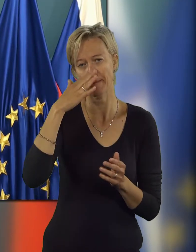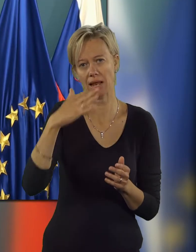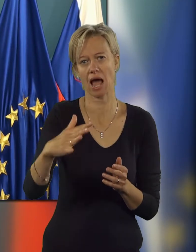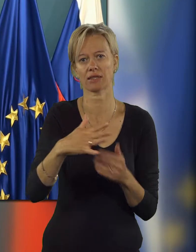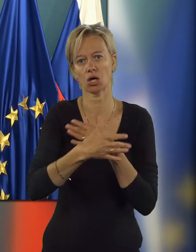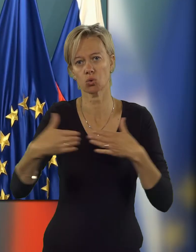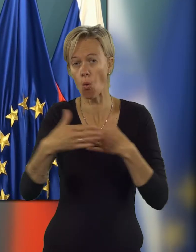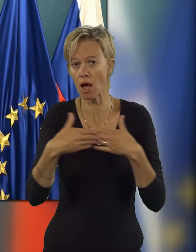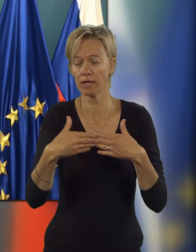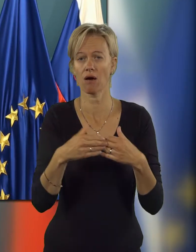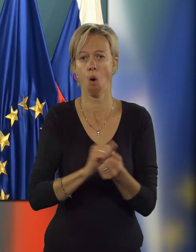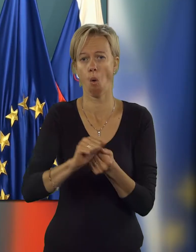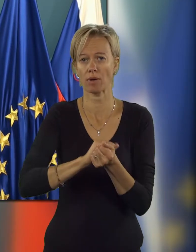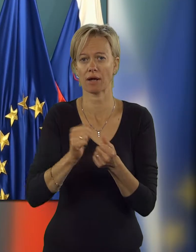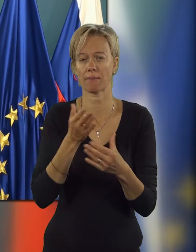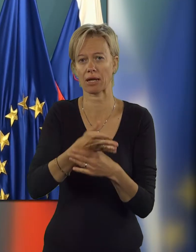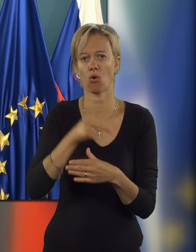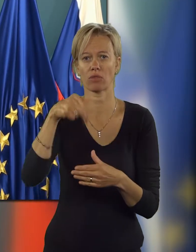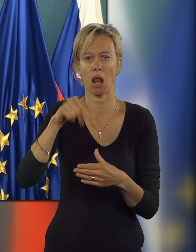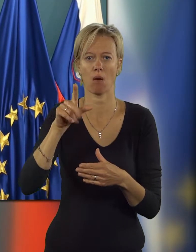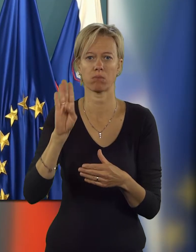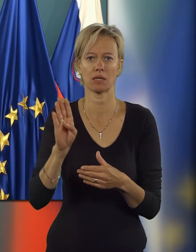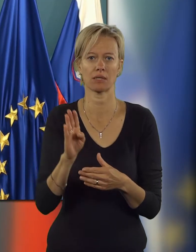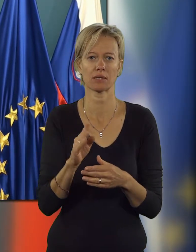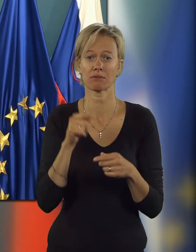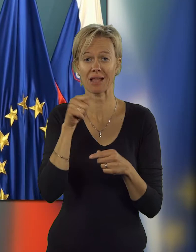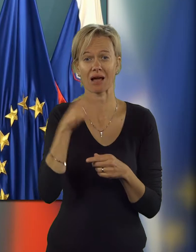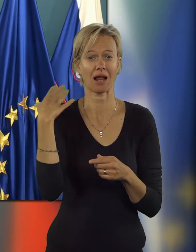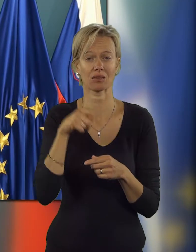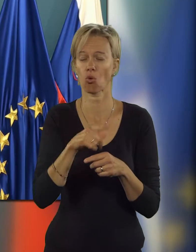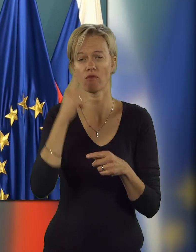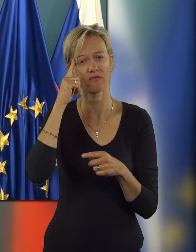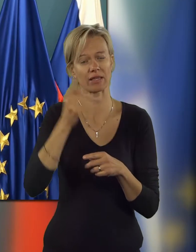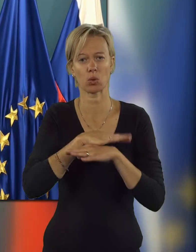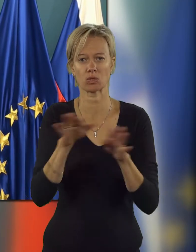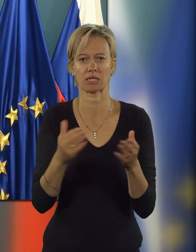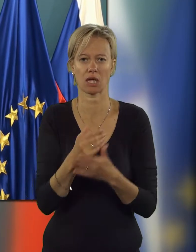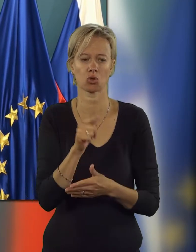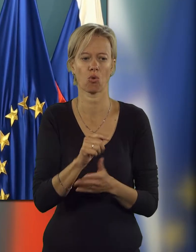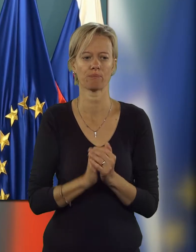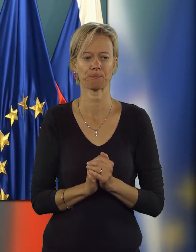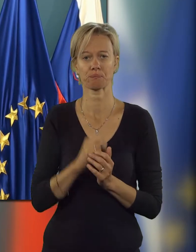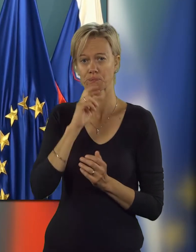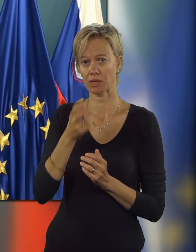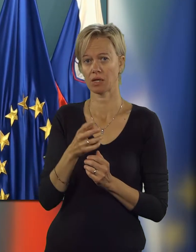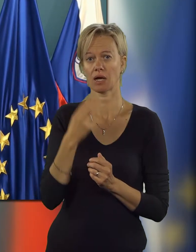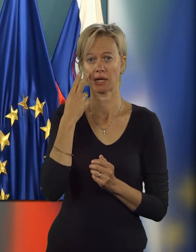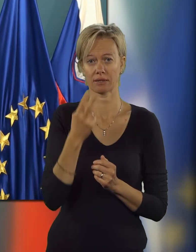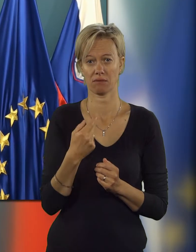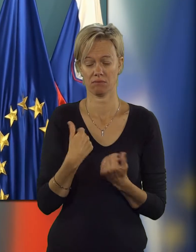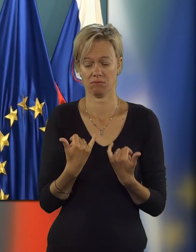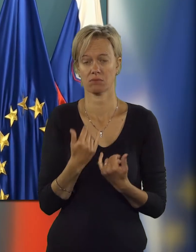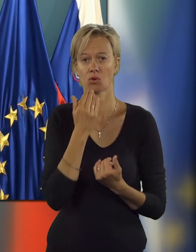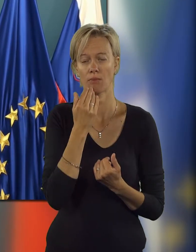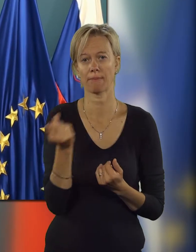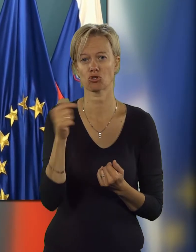dolarjev menda oprana preko NLB-ja in da so vsi takrat vedeli za to. Glede na to, da sem zdaj le ravno kar